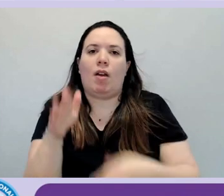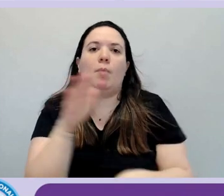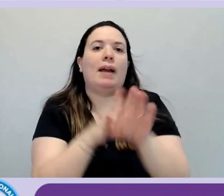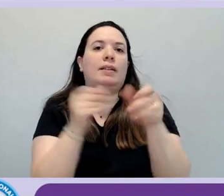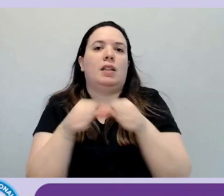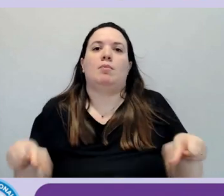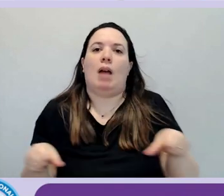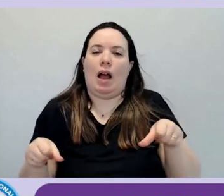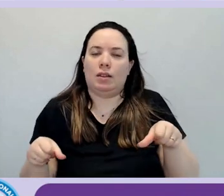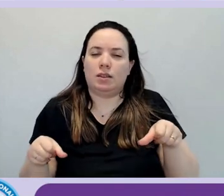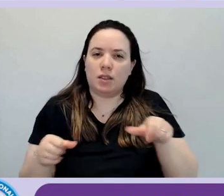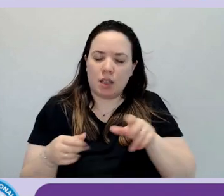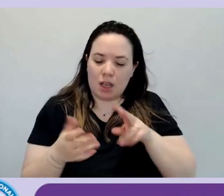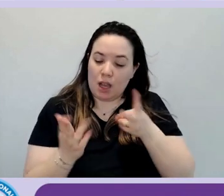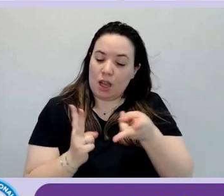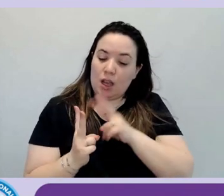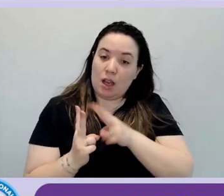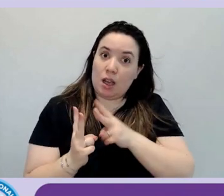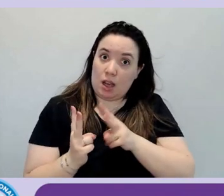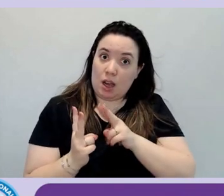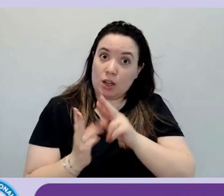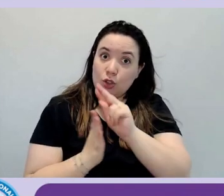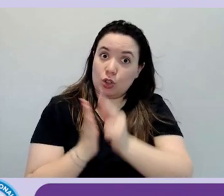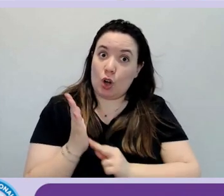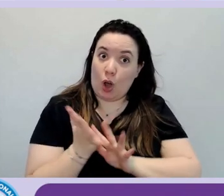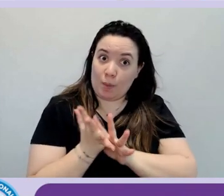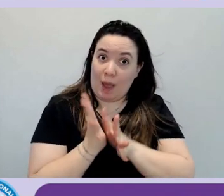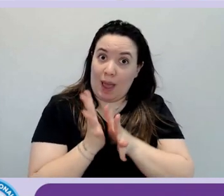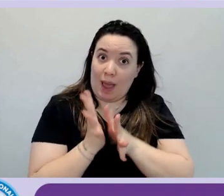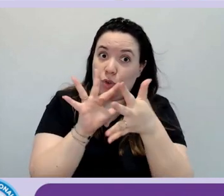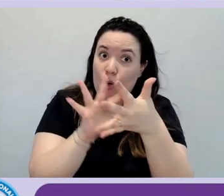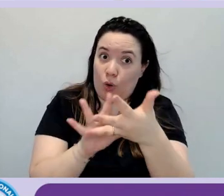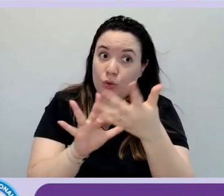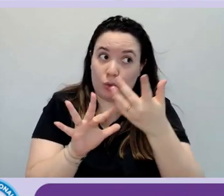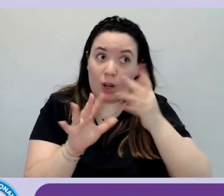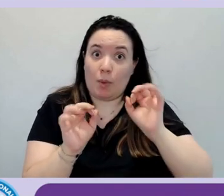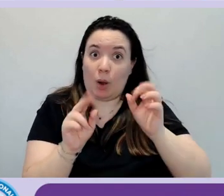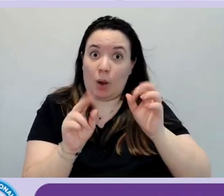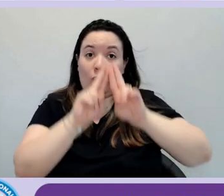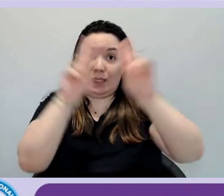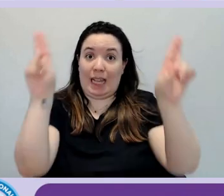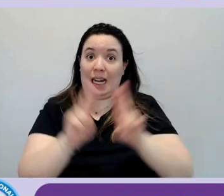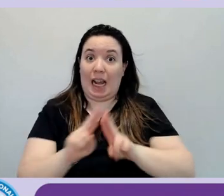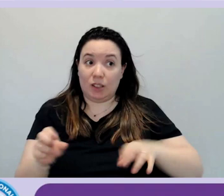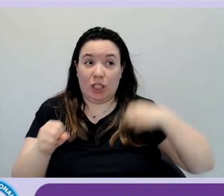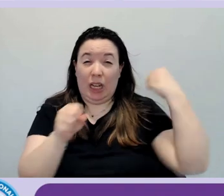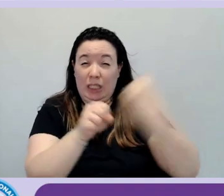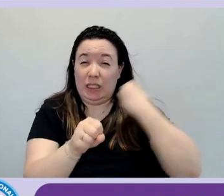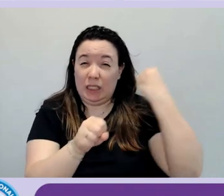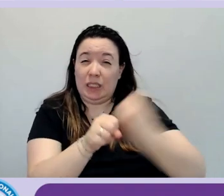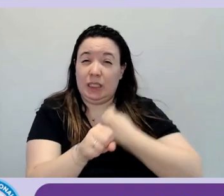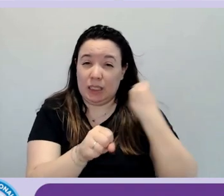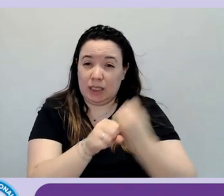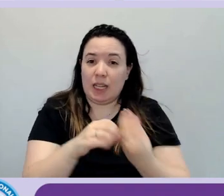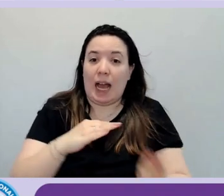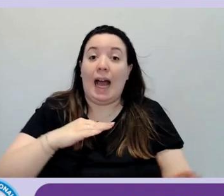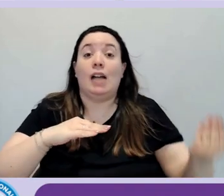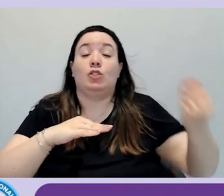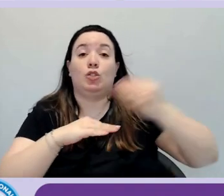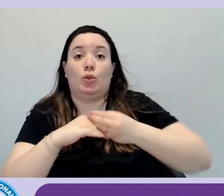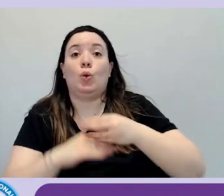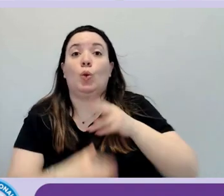norme tecniche il lavoro che stiamo facendo a livello internazionale è l'aggiornamento di questa UNI CEI EN